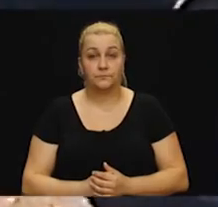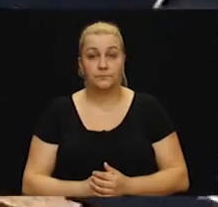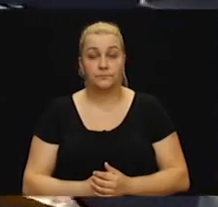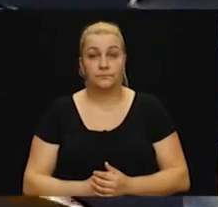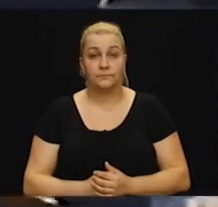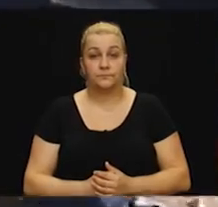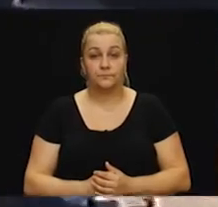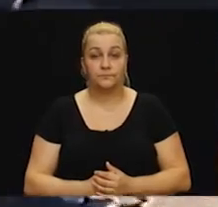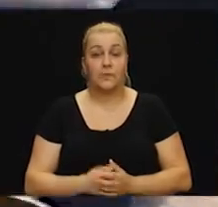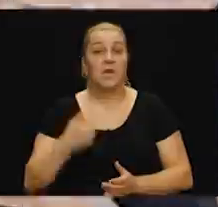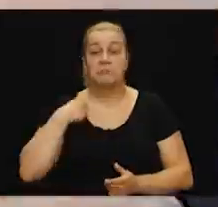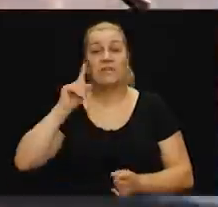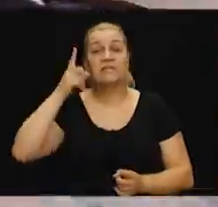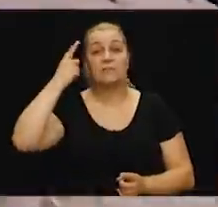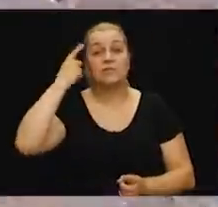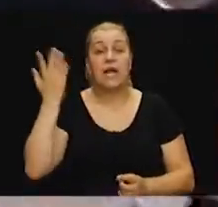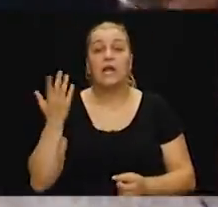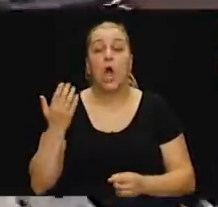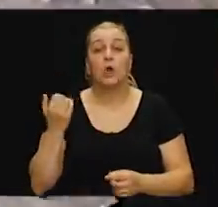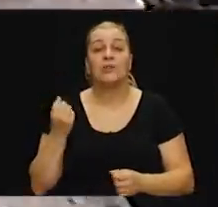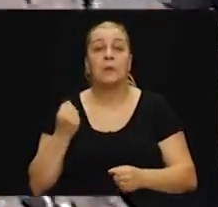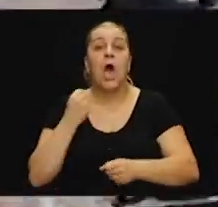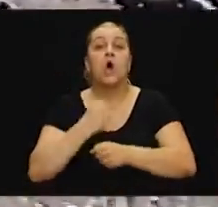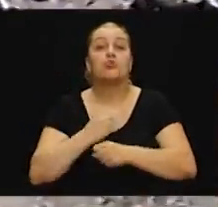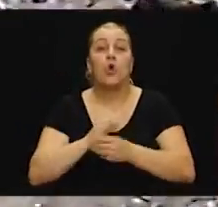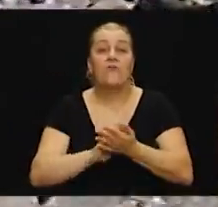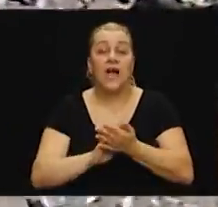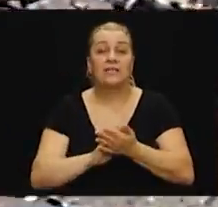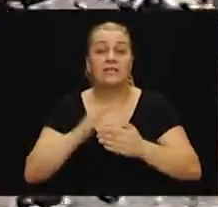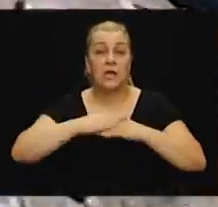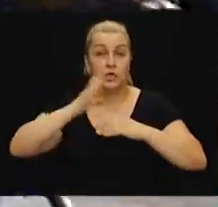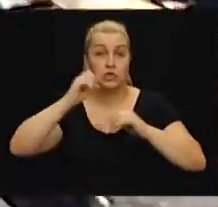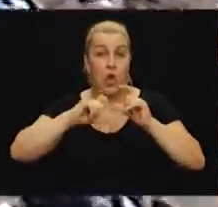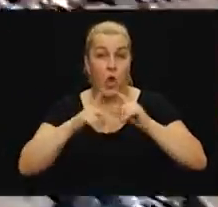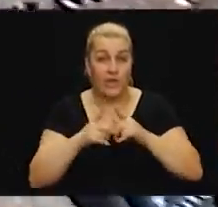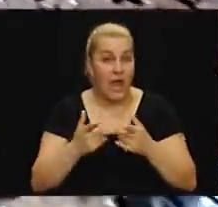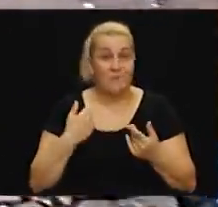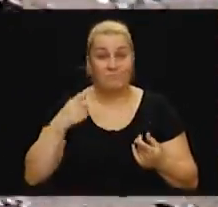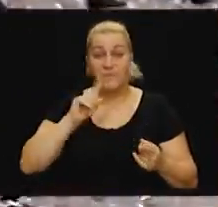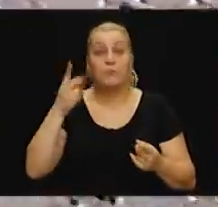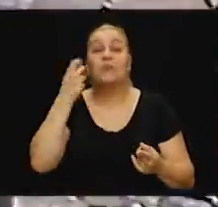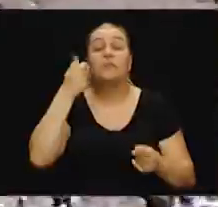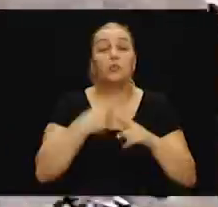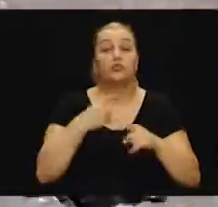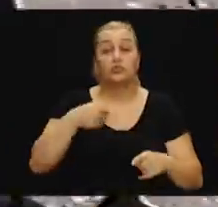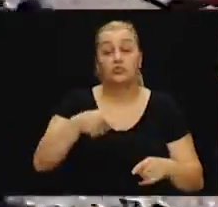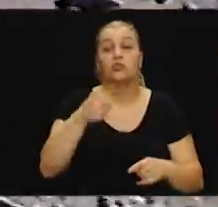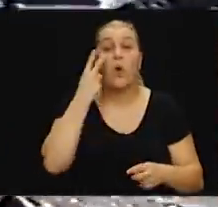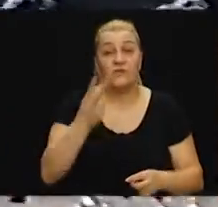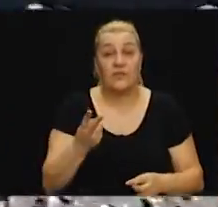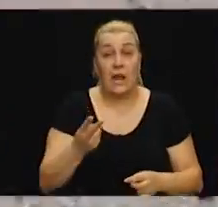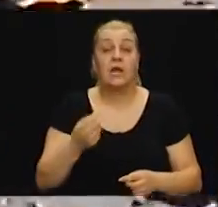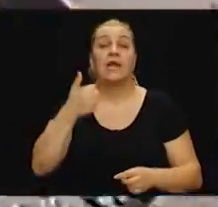Stvarno nismo. Pa da, niti smo znali Rukovacanje, nismo imali zolju. Tako da, jedan momak makedonacijski od ovih zarobljenih je